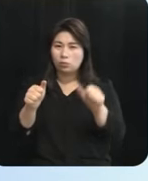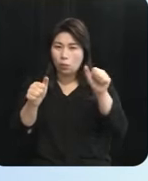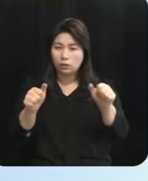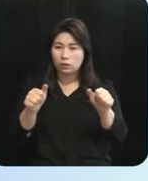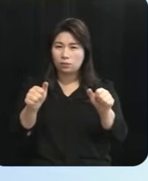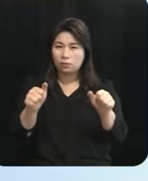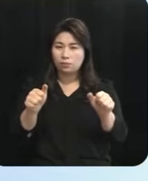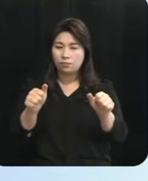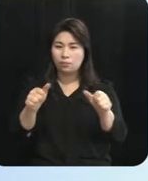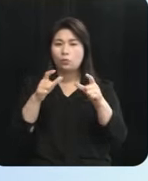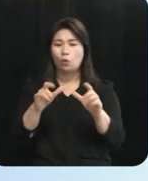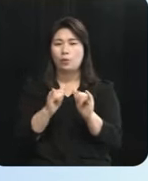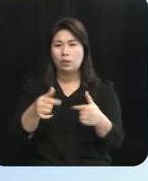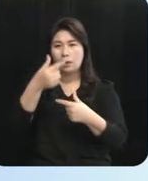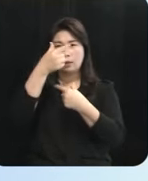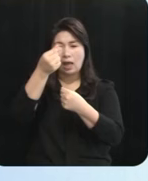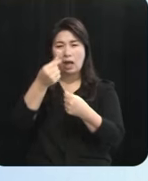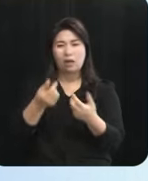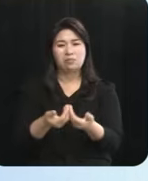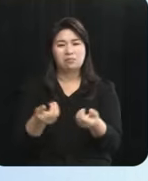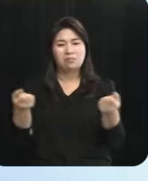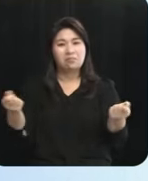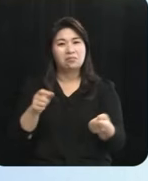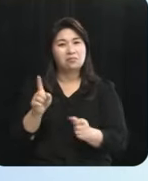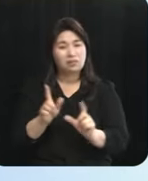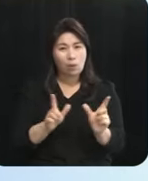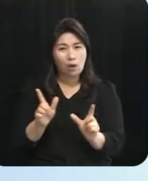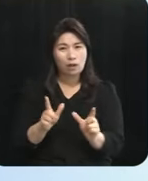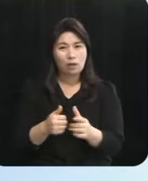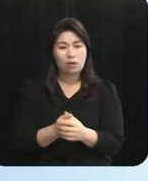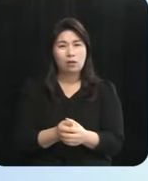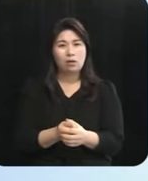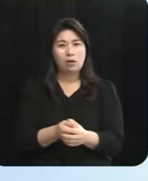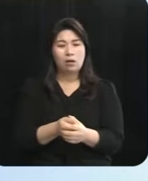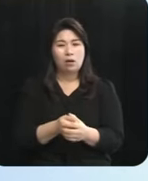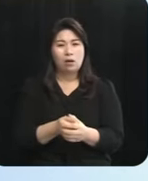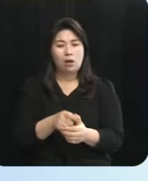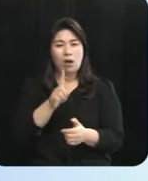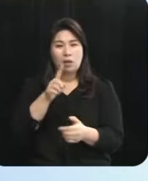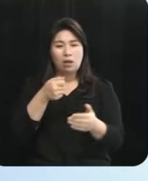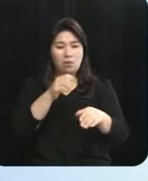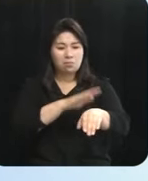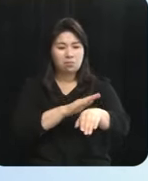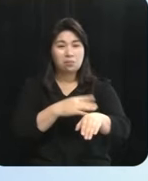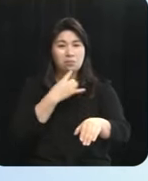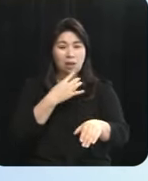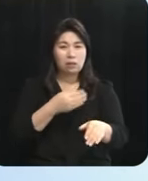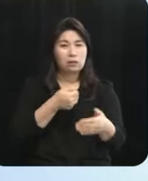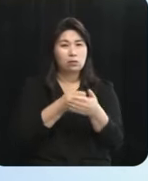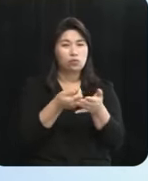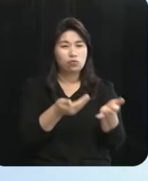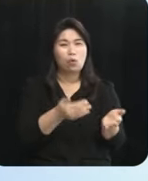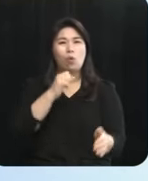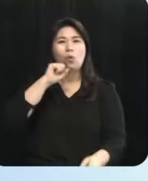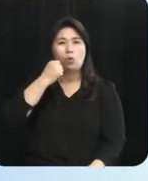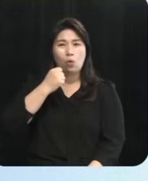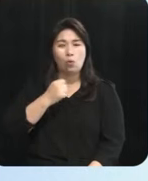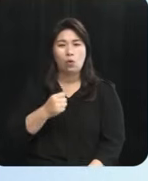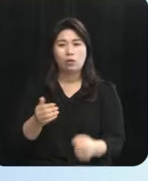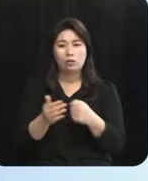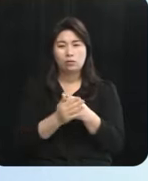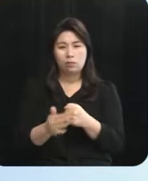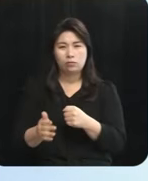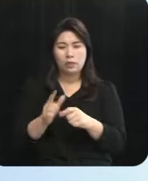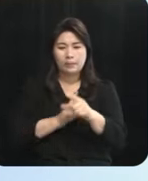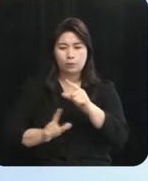도민들의 의견이 나눠져 있는 이 상황에서 한쪽 방향으로 가기 어렵다고 생각합니다 우선 심도 있는